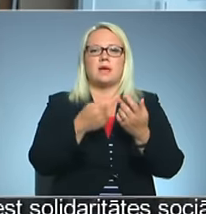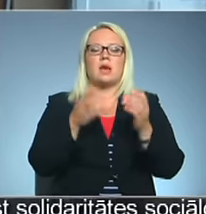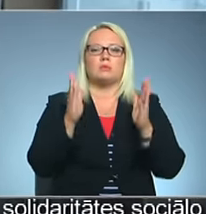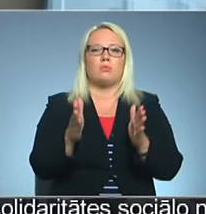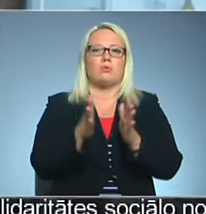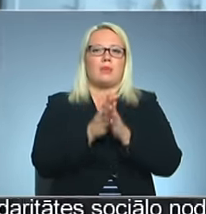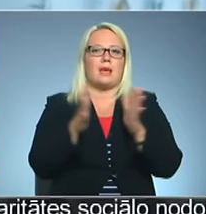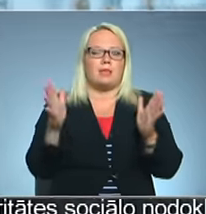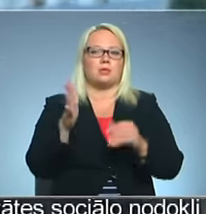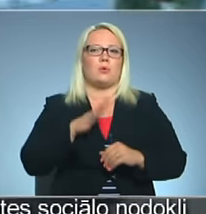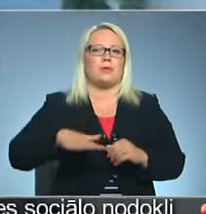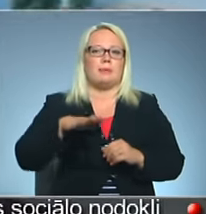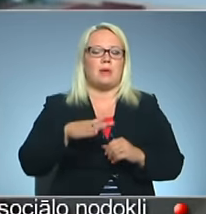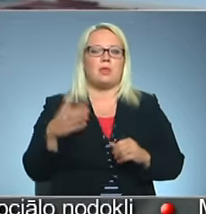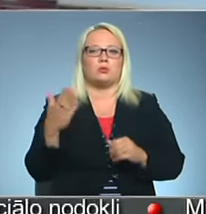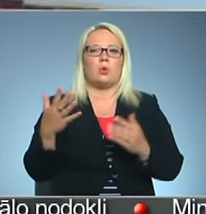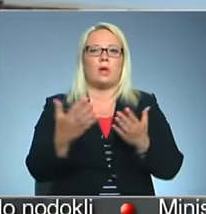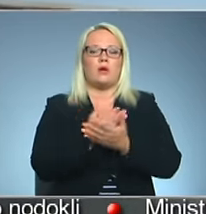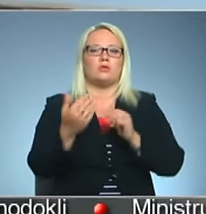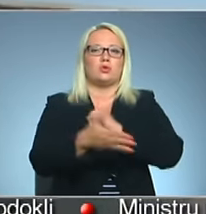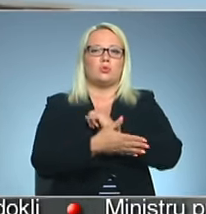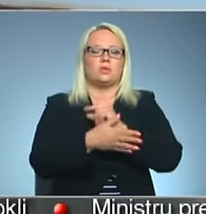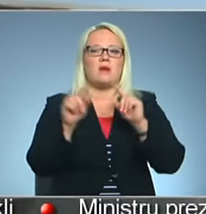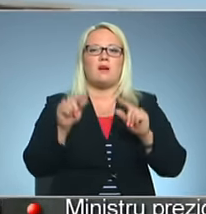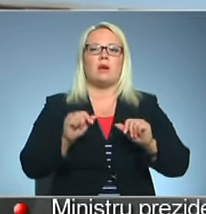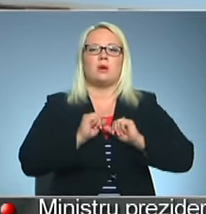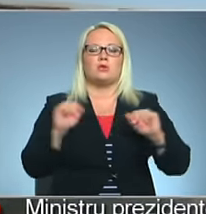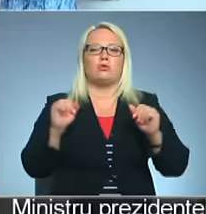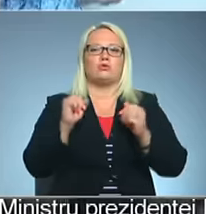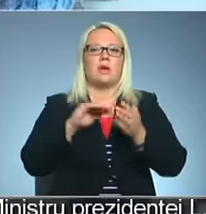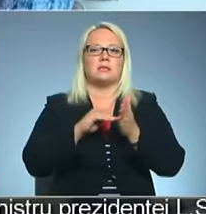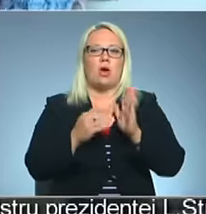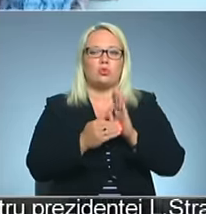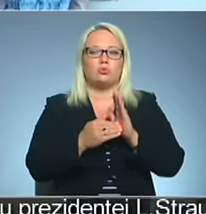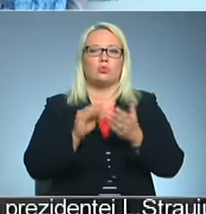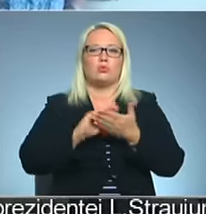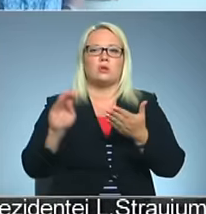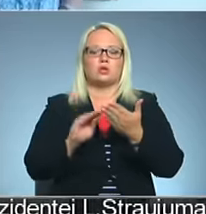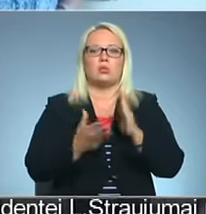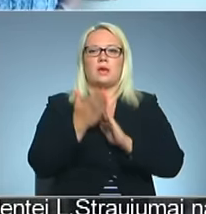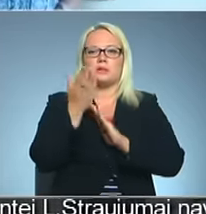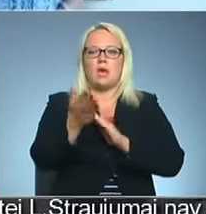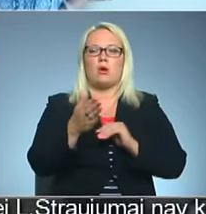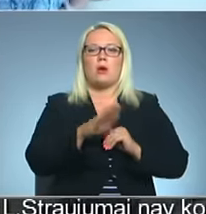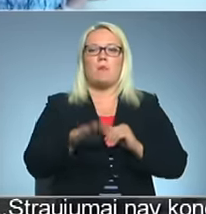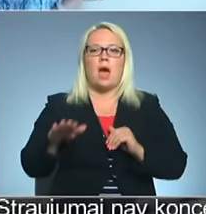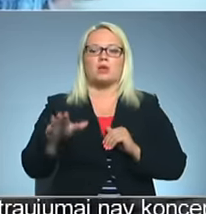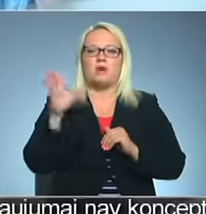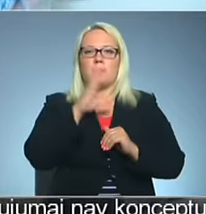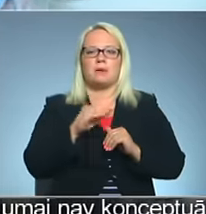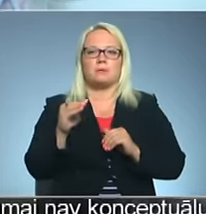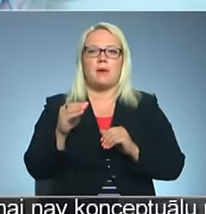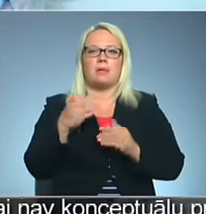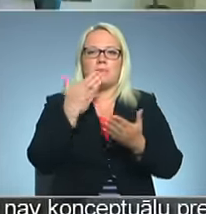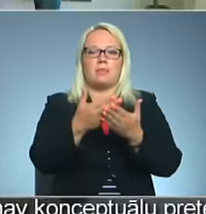būt arī lielāks, jo ģimenes, kuras iegūšas trūcīgā vai maznodrošinātā statusu, uzrakstot iesniegumu, bērnus vēl var pagūt pieteikt